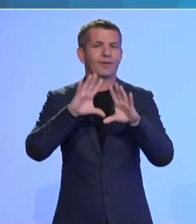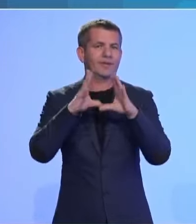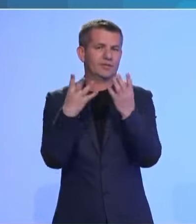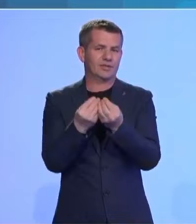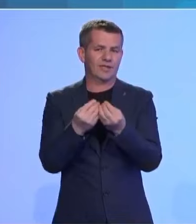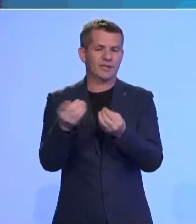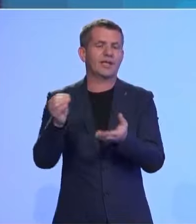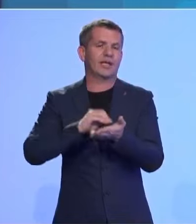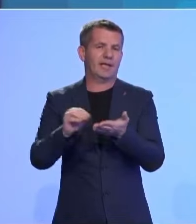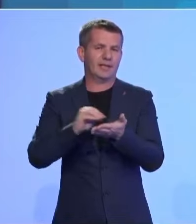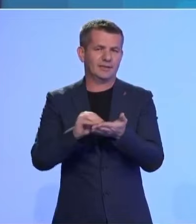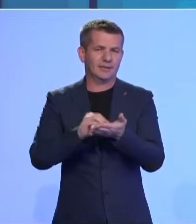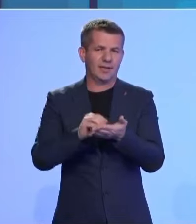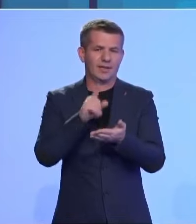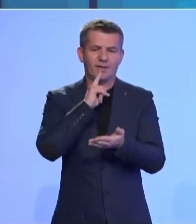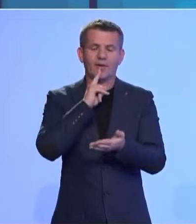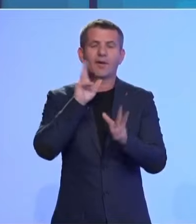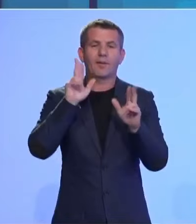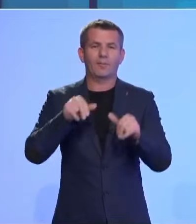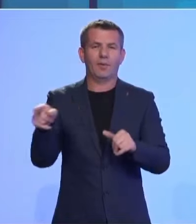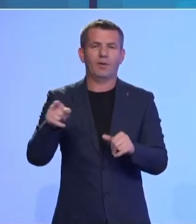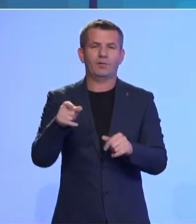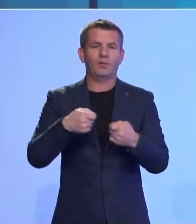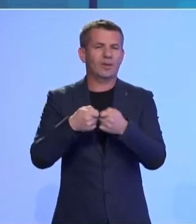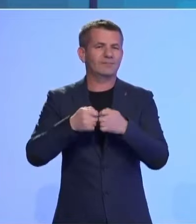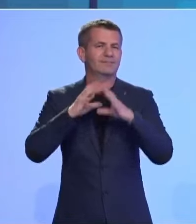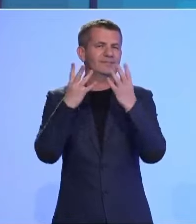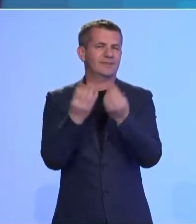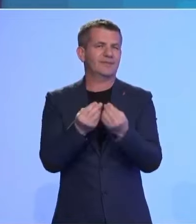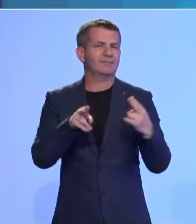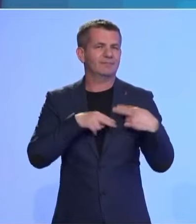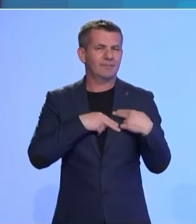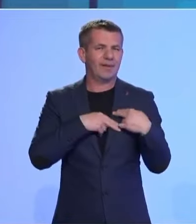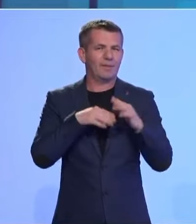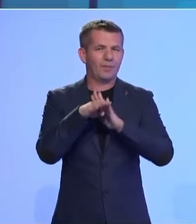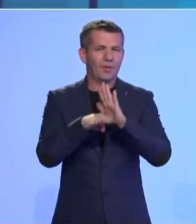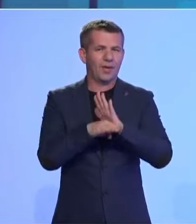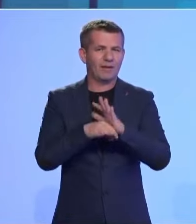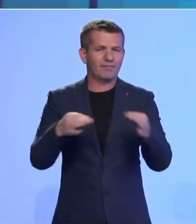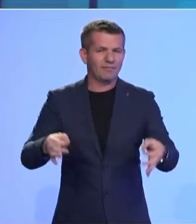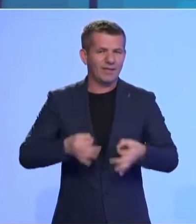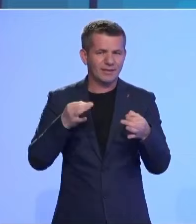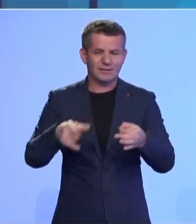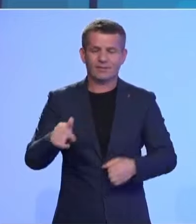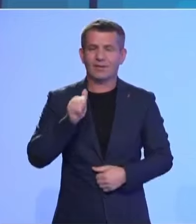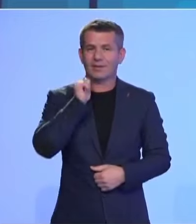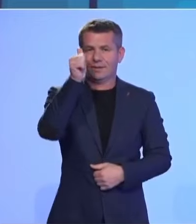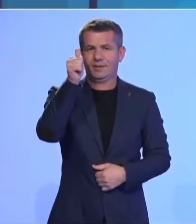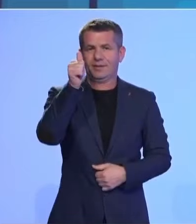kolegët tante cilët edhe ta kanë organizuar program festiv për ndirë të ditës kompta.